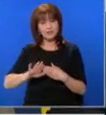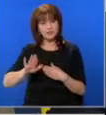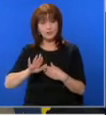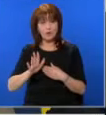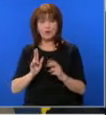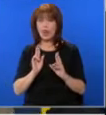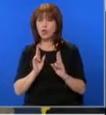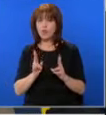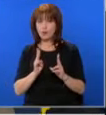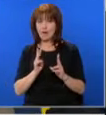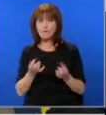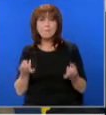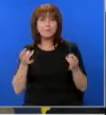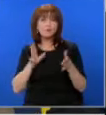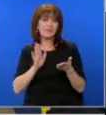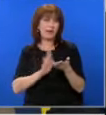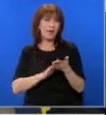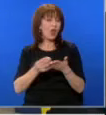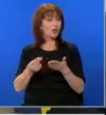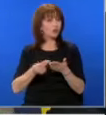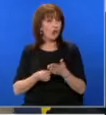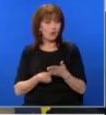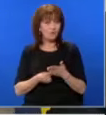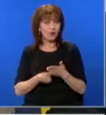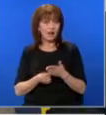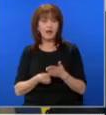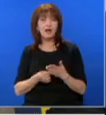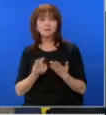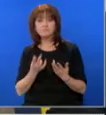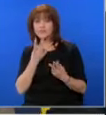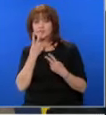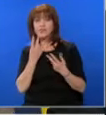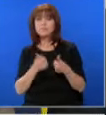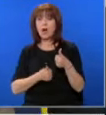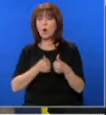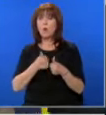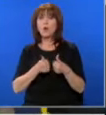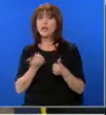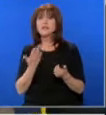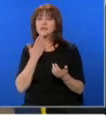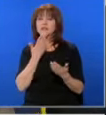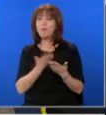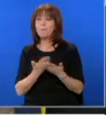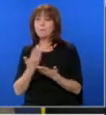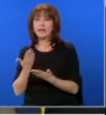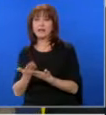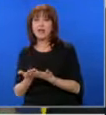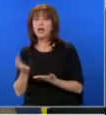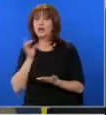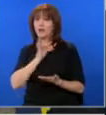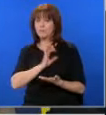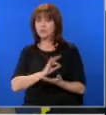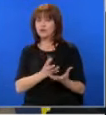нормално, когато търгнем е да подновяваме един договор, да видиме и конкуренцията какво предлага и да получим и да